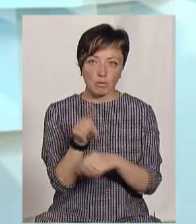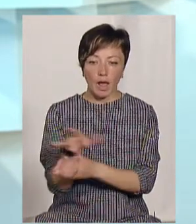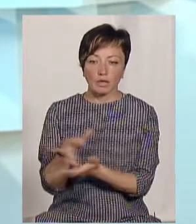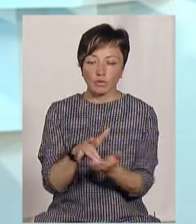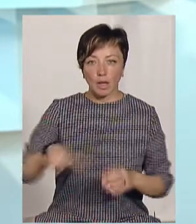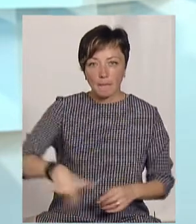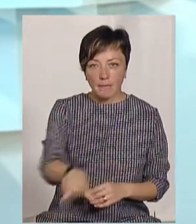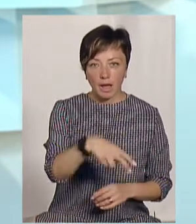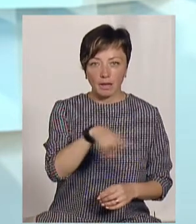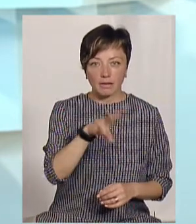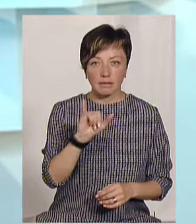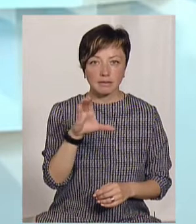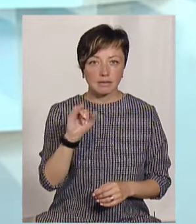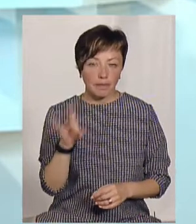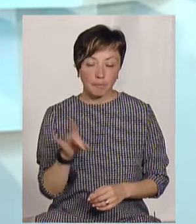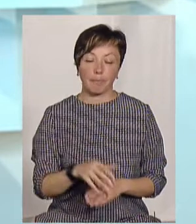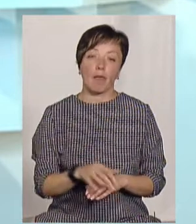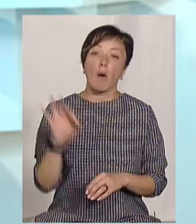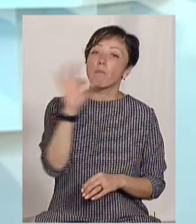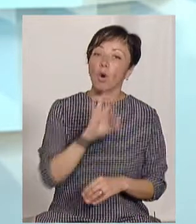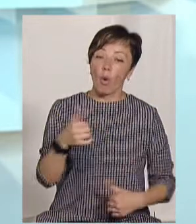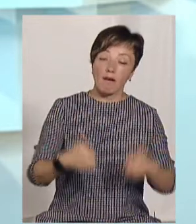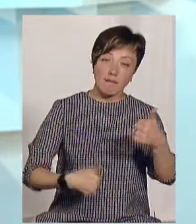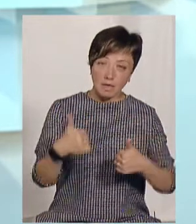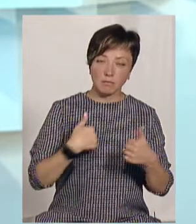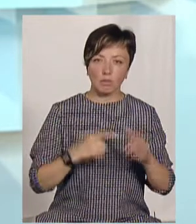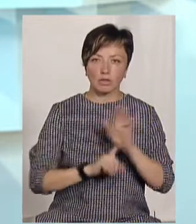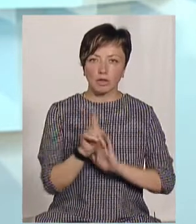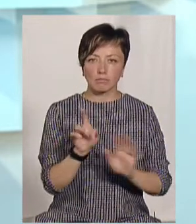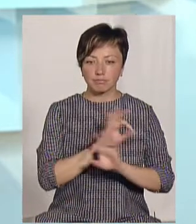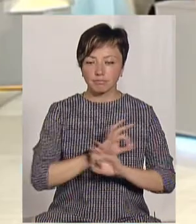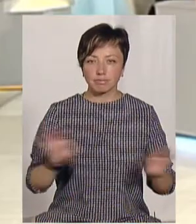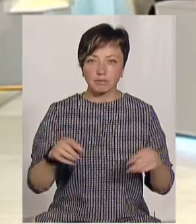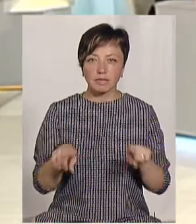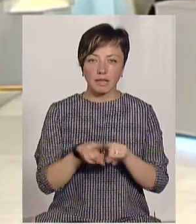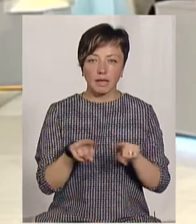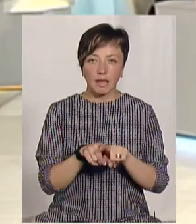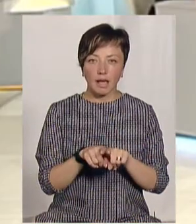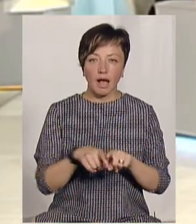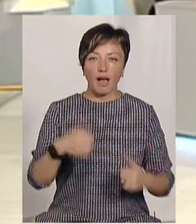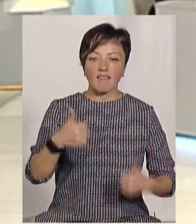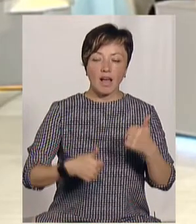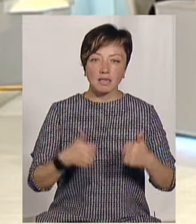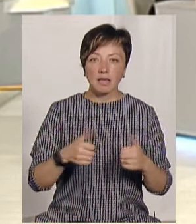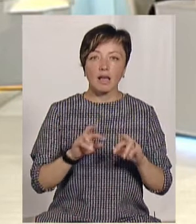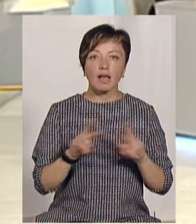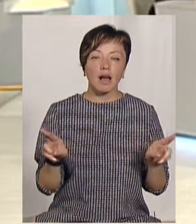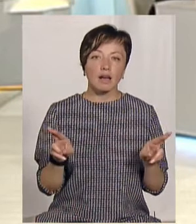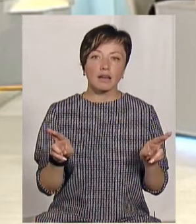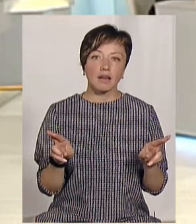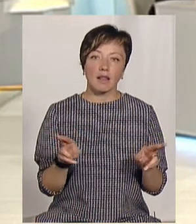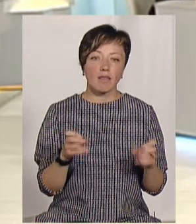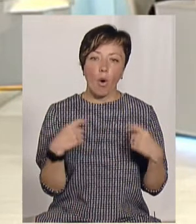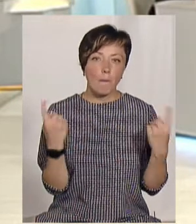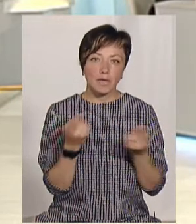по Дністру. На рахунок квесті ми взагалі починаємо таку класну штуку, як квестинг. Квест як альтернатива традиційної